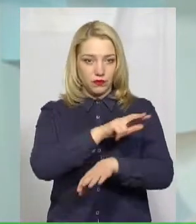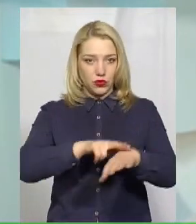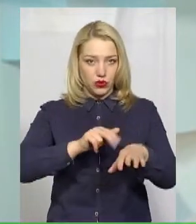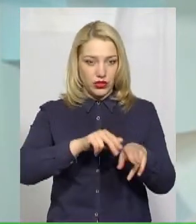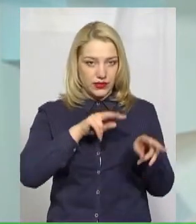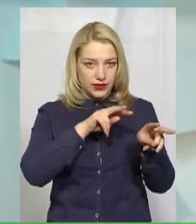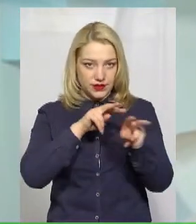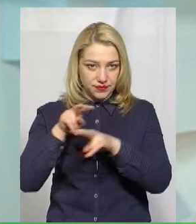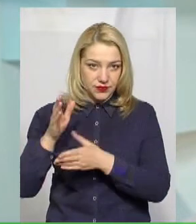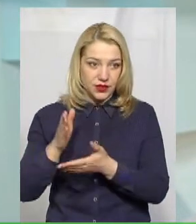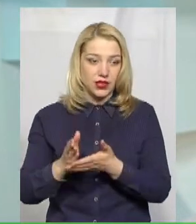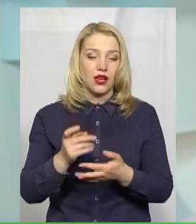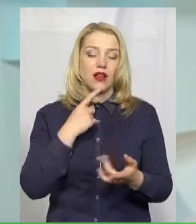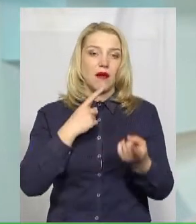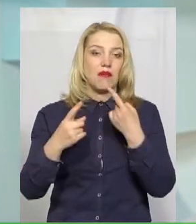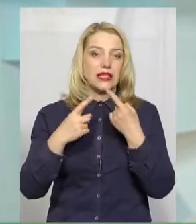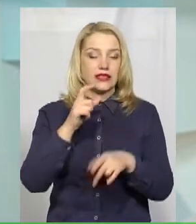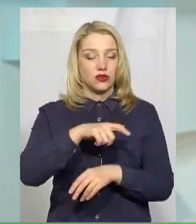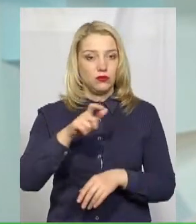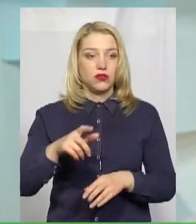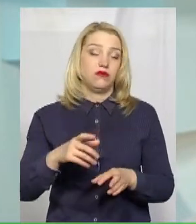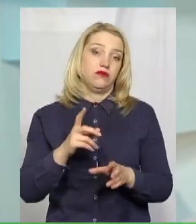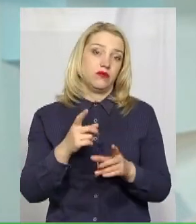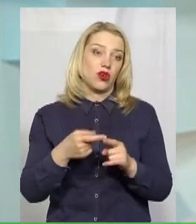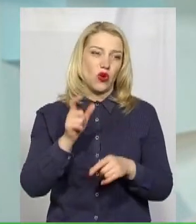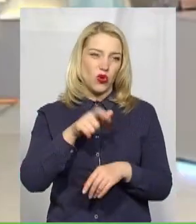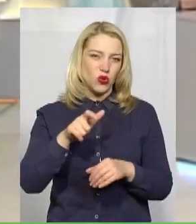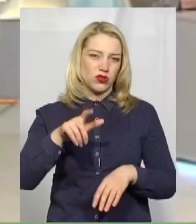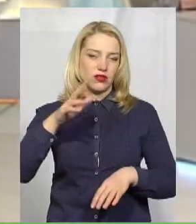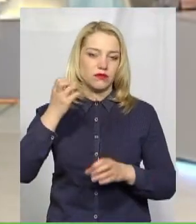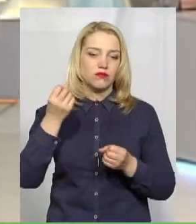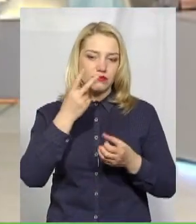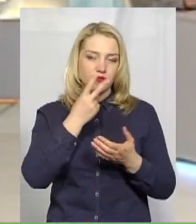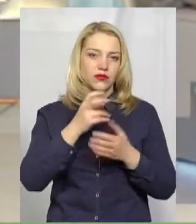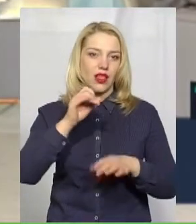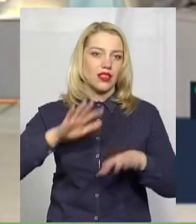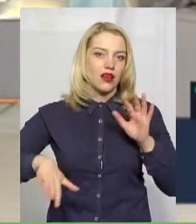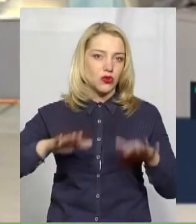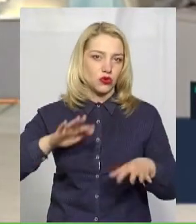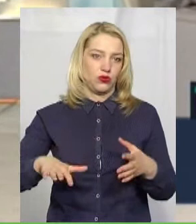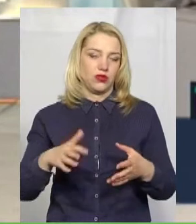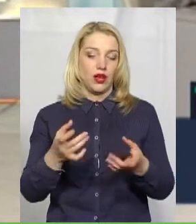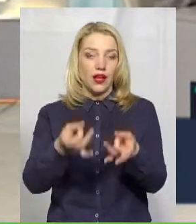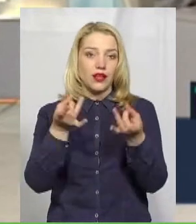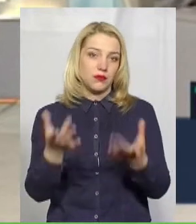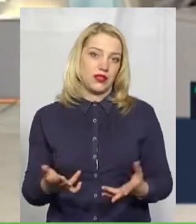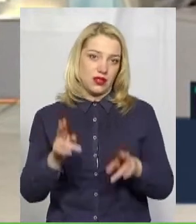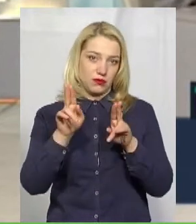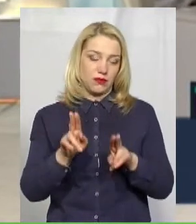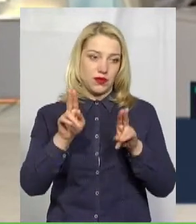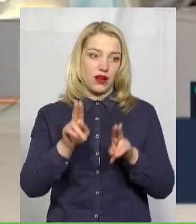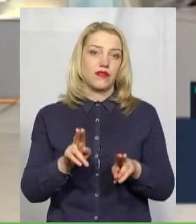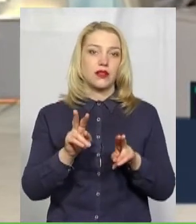громадянами. В основному громадяни дуже часто нехтують такими, скажімо так, елементарними правилами, як